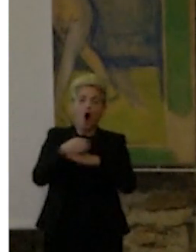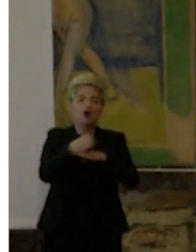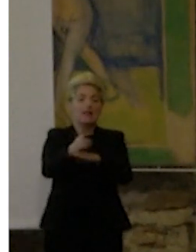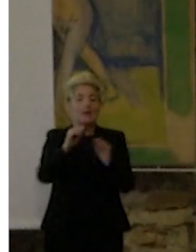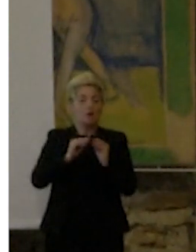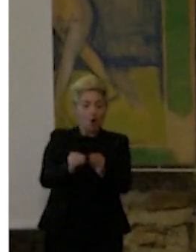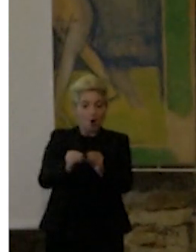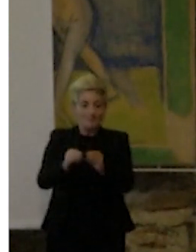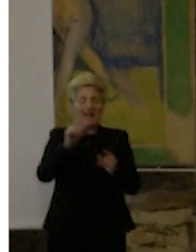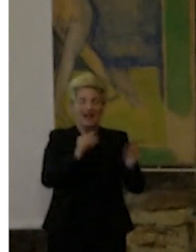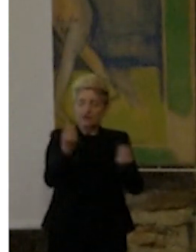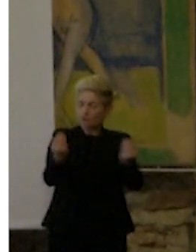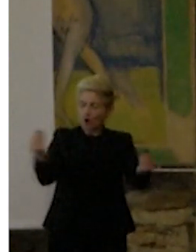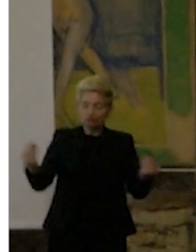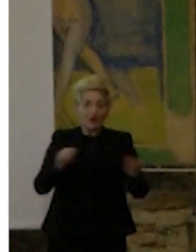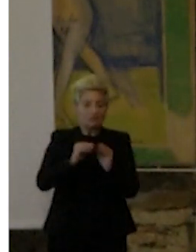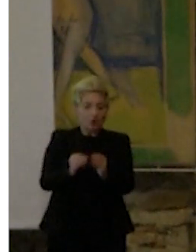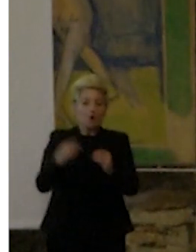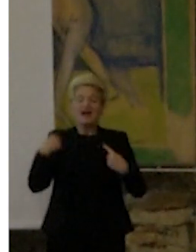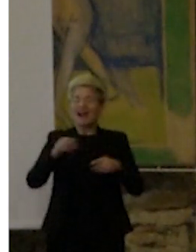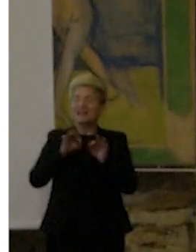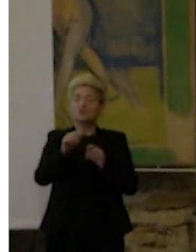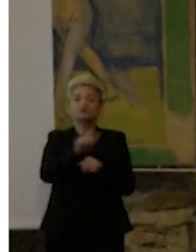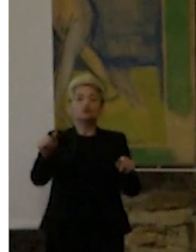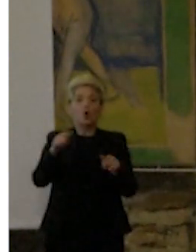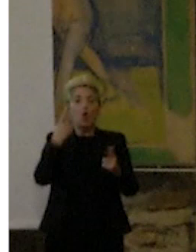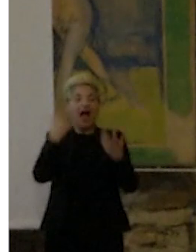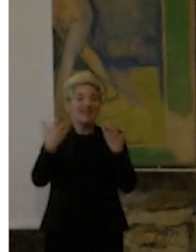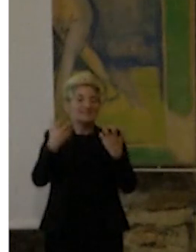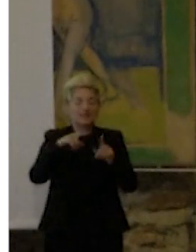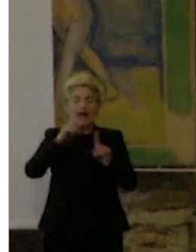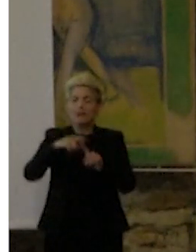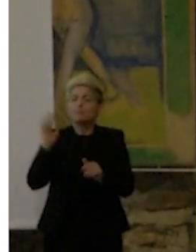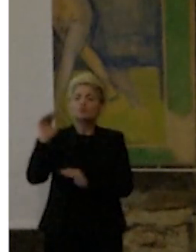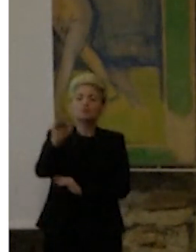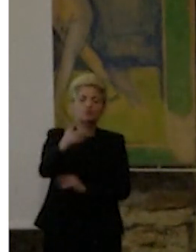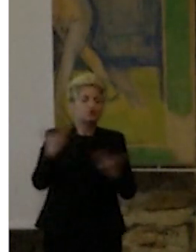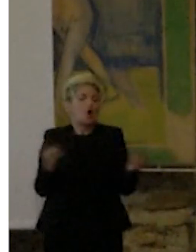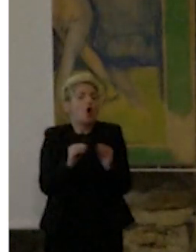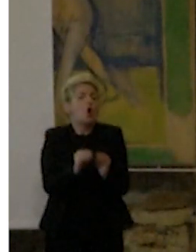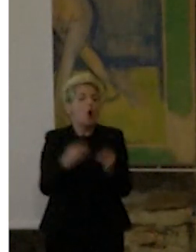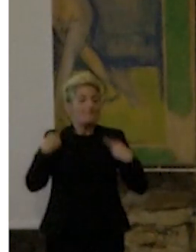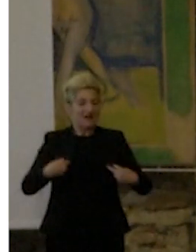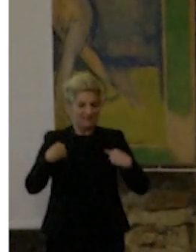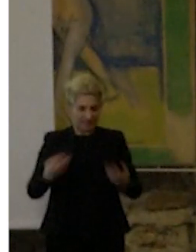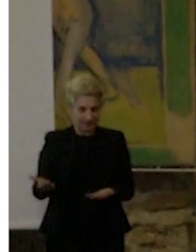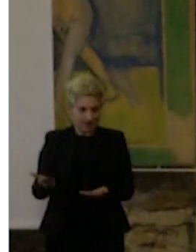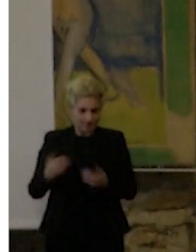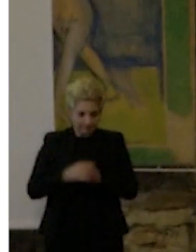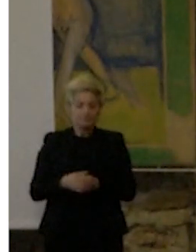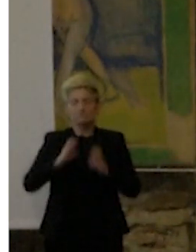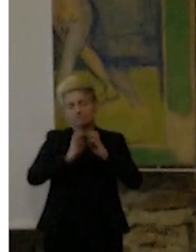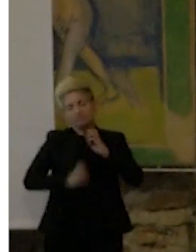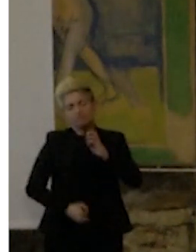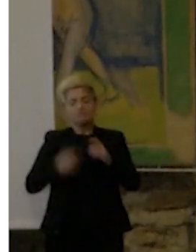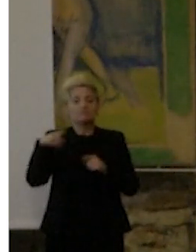nella dimensione estetica, ma anche nella dimensione quotidiana, facendo il laboratorio con i bambini e con i genitori, e tutta una serie